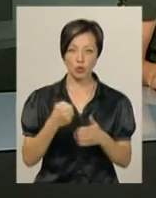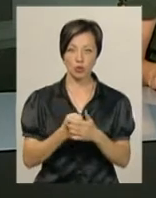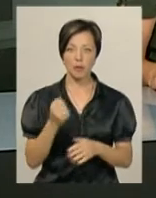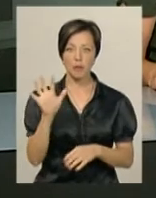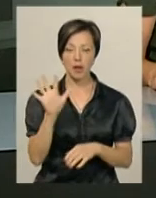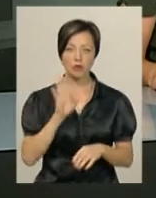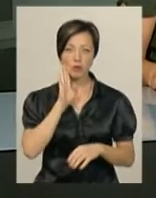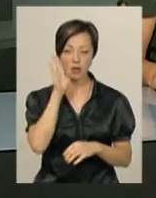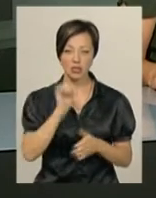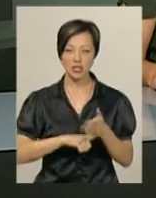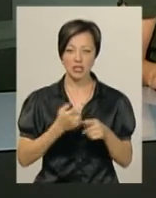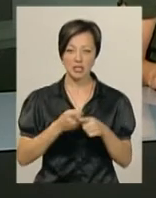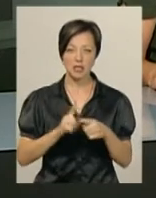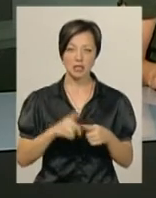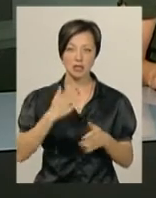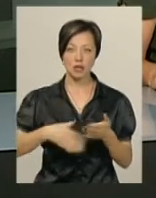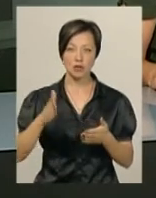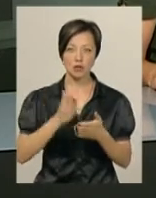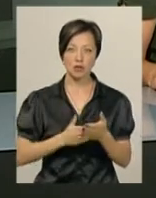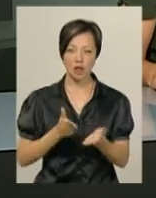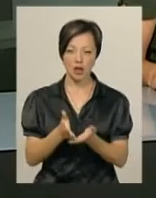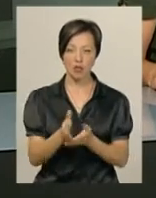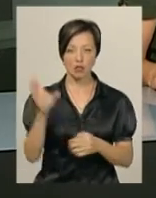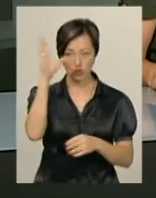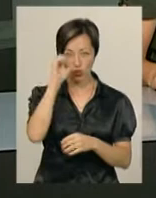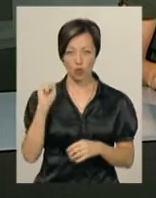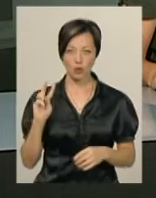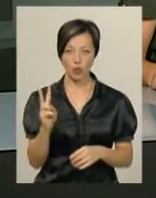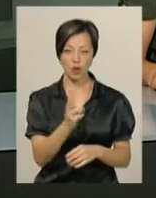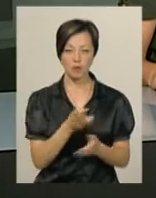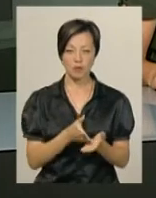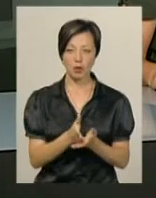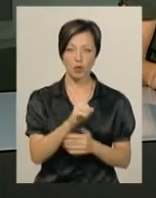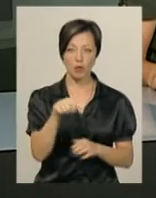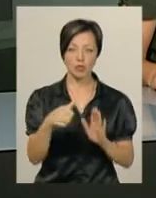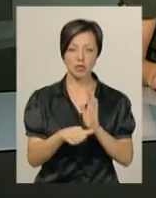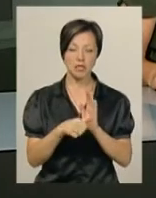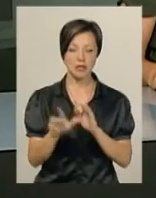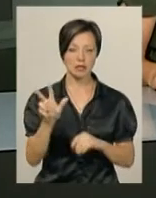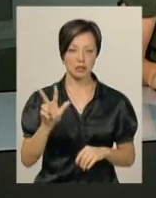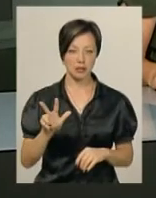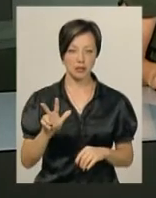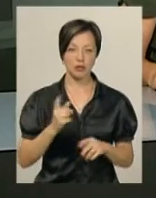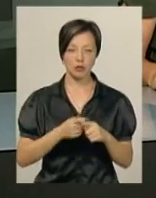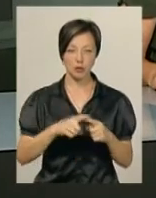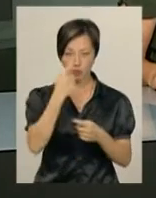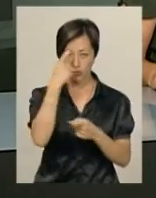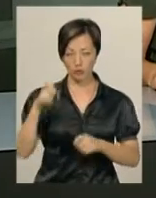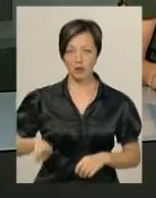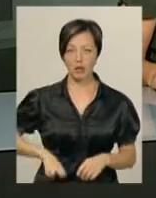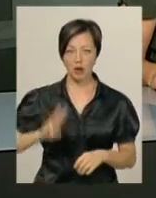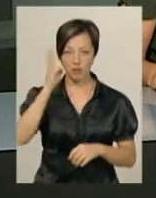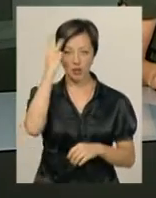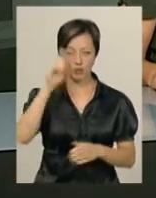до 5. Через це скасовується рейс нічного тролейбуса, який прямував за маршрутом номер 63. Про це повідомив директор